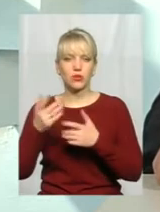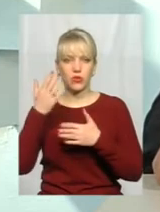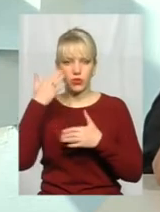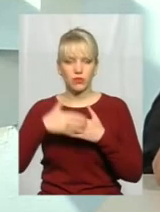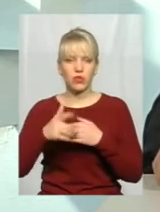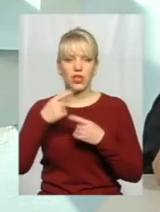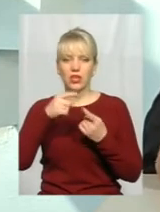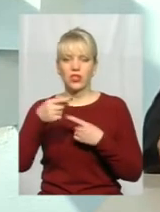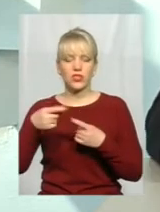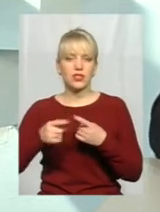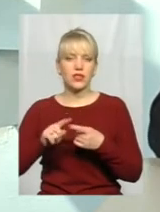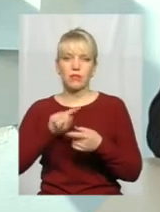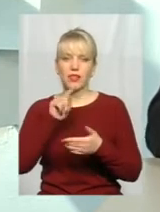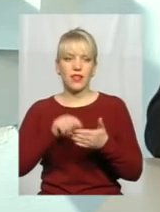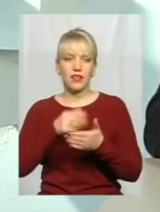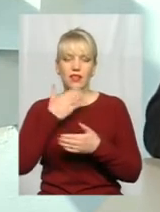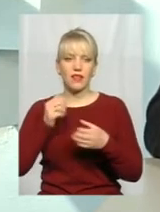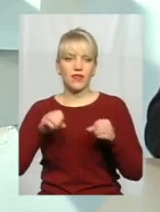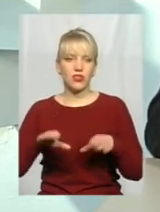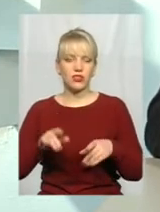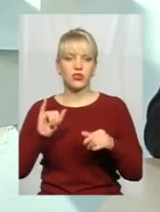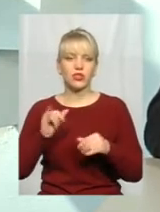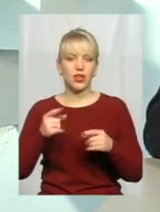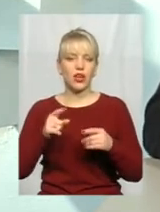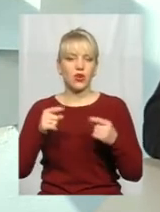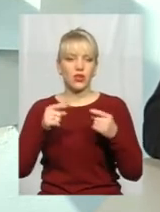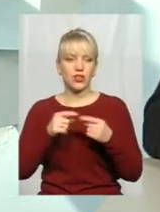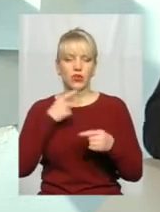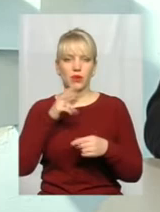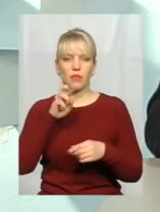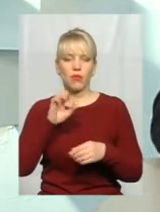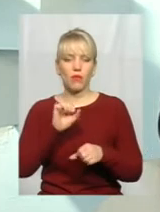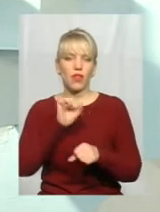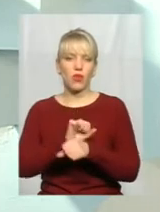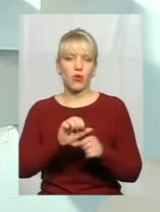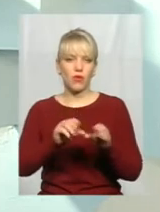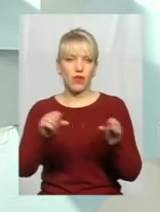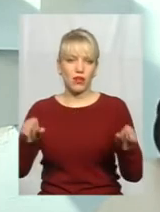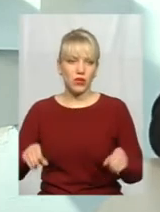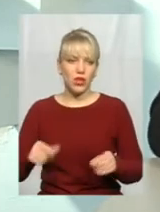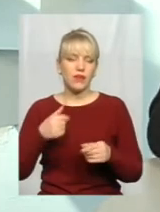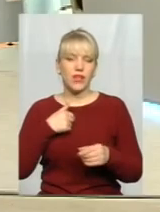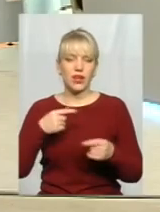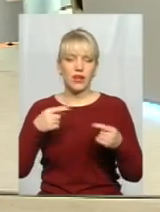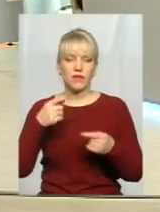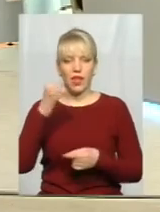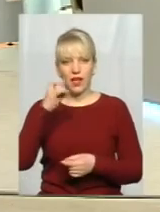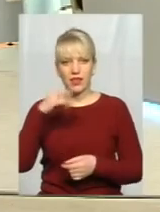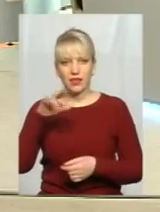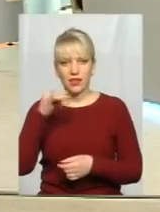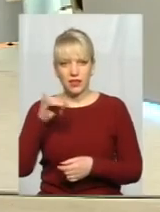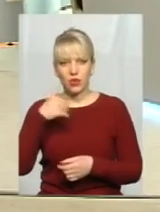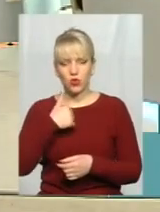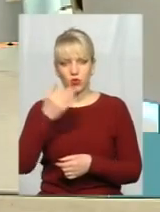питання не вирішать. І конкретно я хотів би сказати по блокуванню. Я, Андрій, я тобі можу нагадати, коли ми